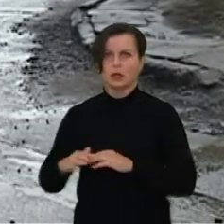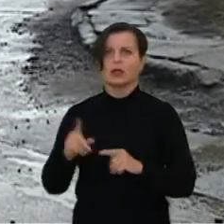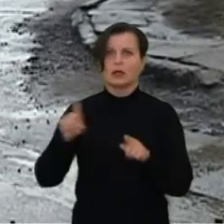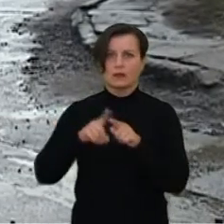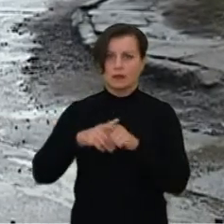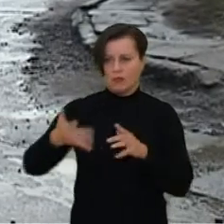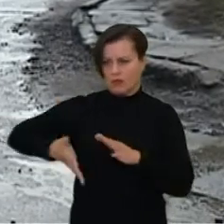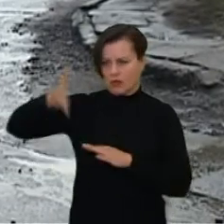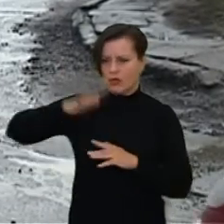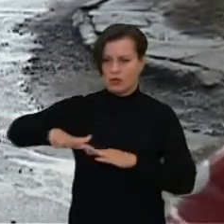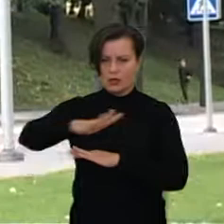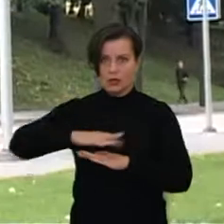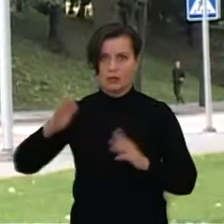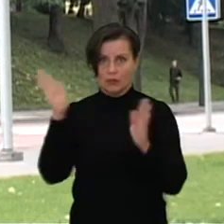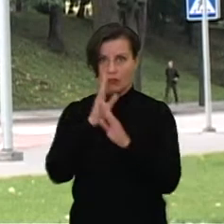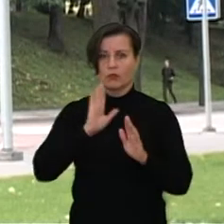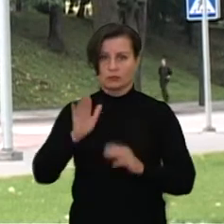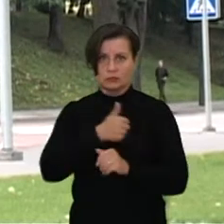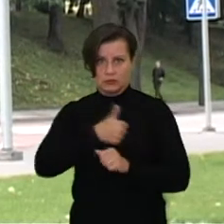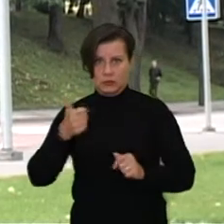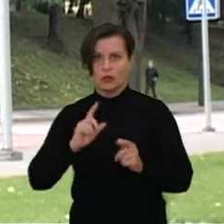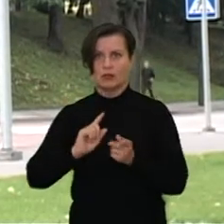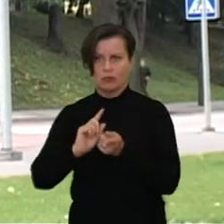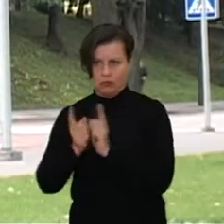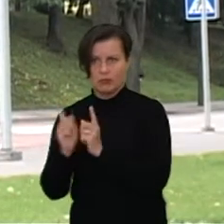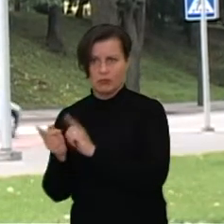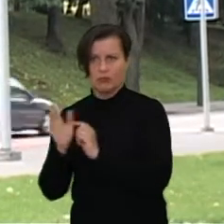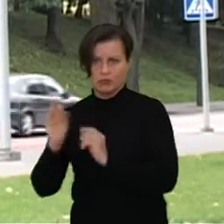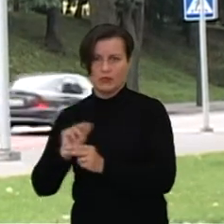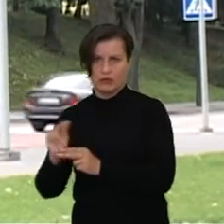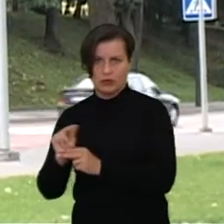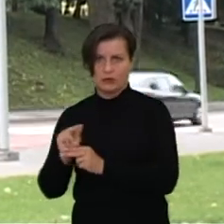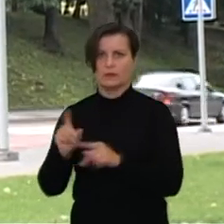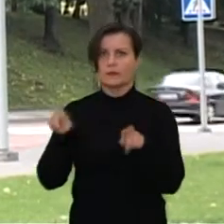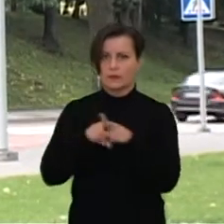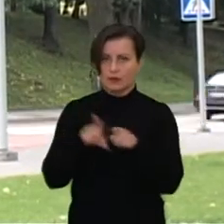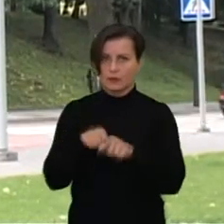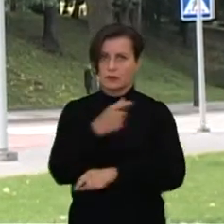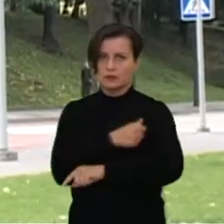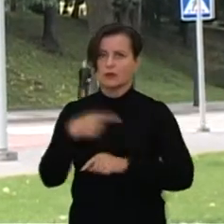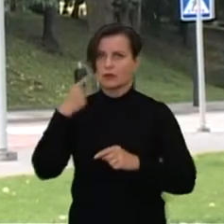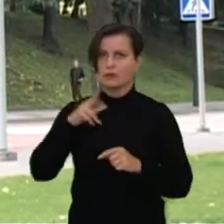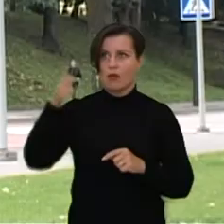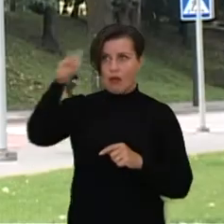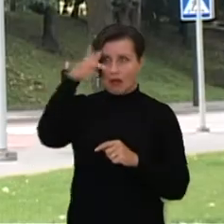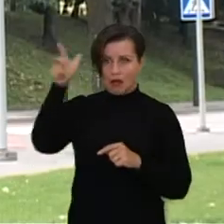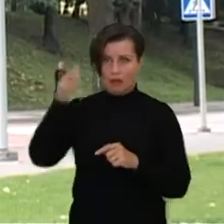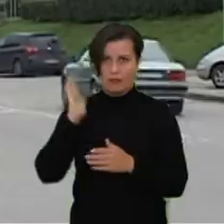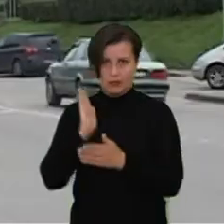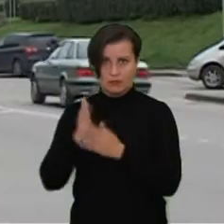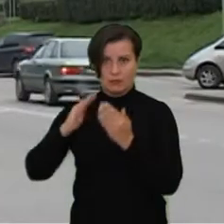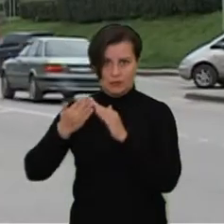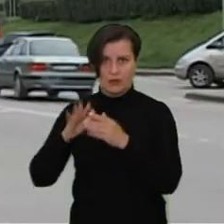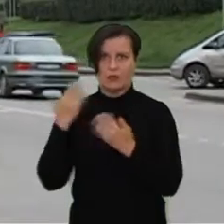tvarkomi, o rams pasitaisius. Tačiau seniūnas pažymėjo, kad mieste jau veikia visos naujai sumontuotos greičio matavimo kameros.